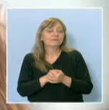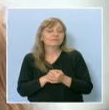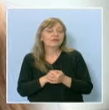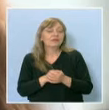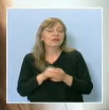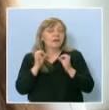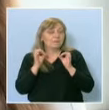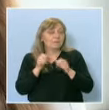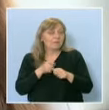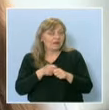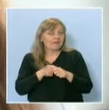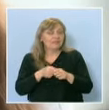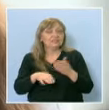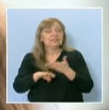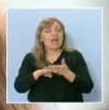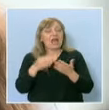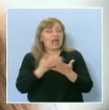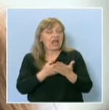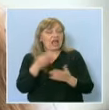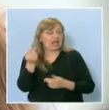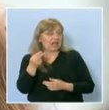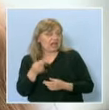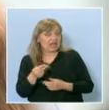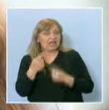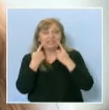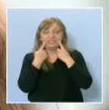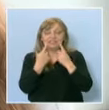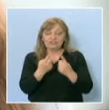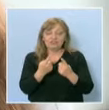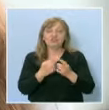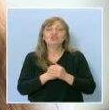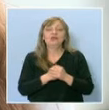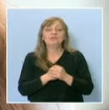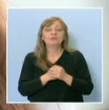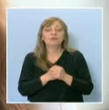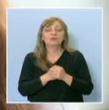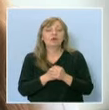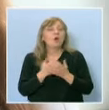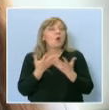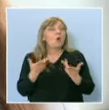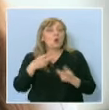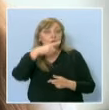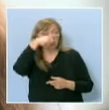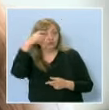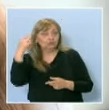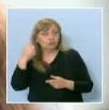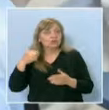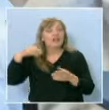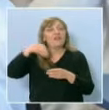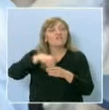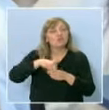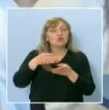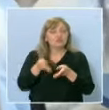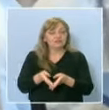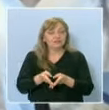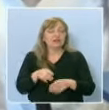правени тогава на ръка и се вижда колко труд всъщност е вложен в тях.